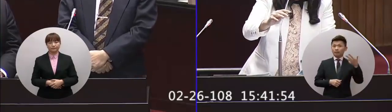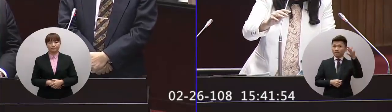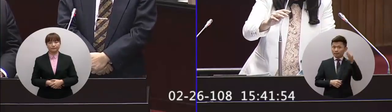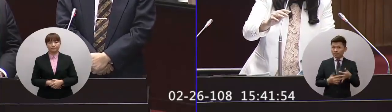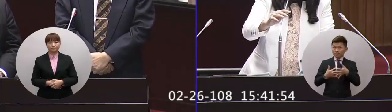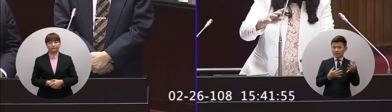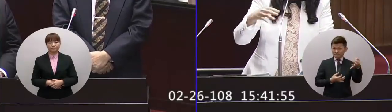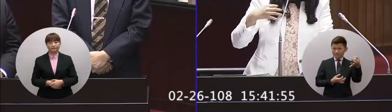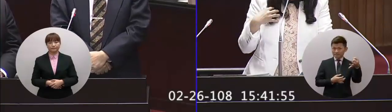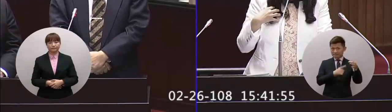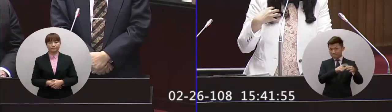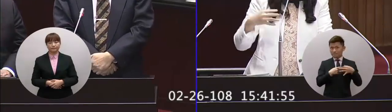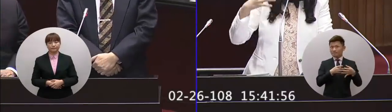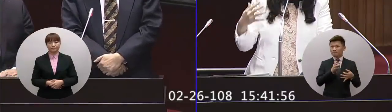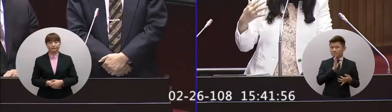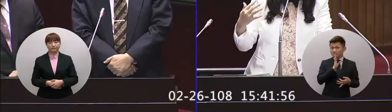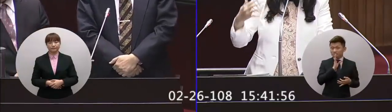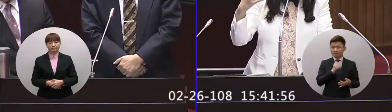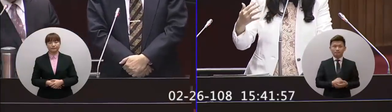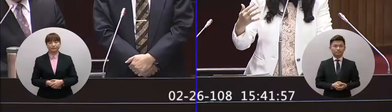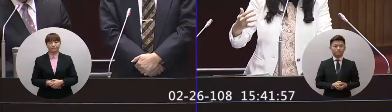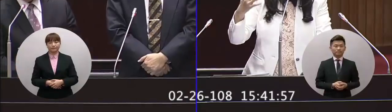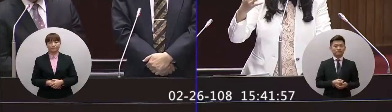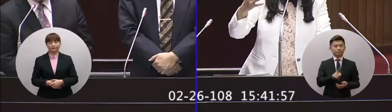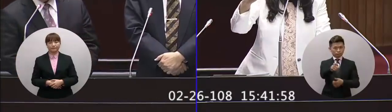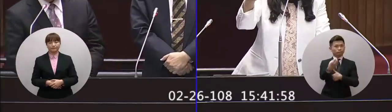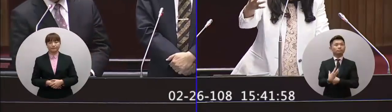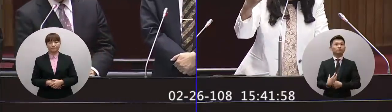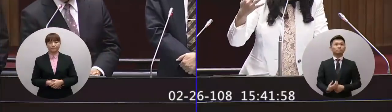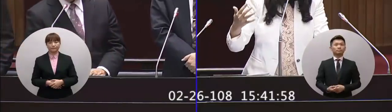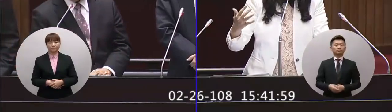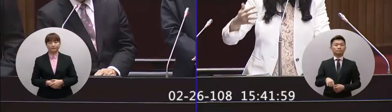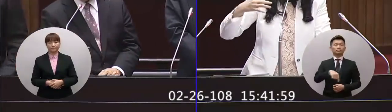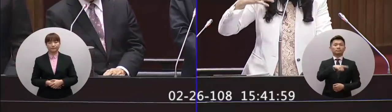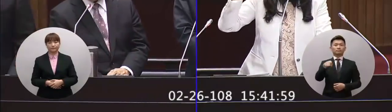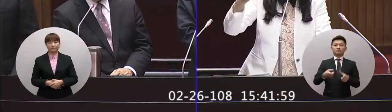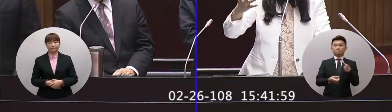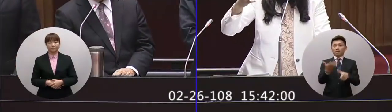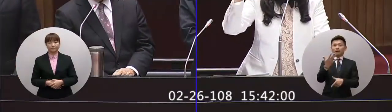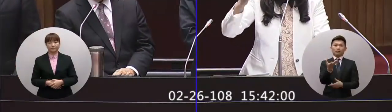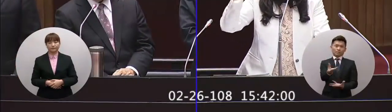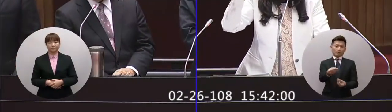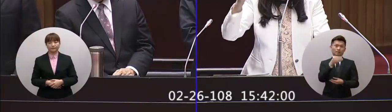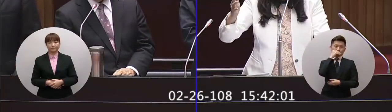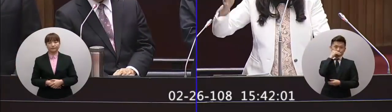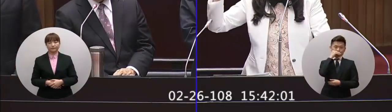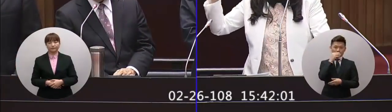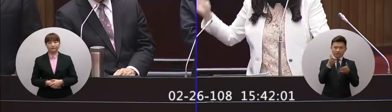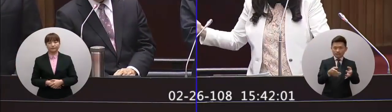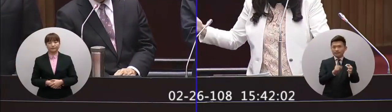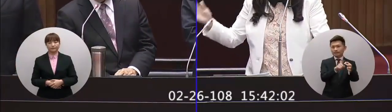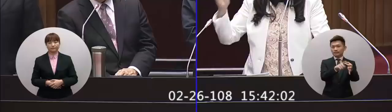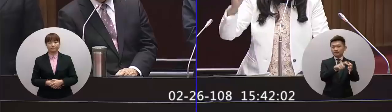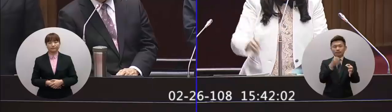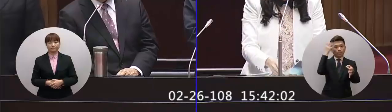美元的貿易順差我們對大陸的易順已經超過那你告訴我這個你們都沒有告訴人家你說我們不要為了錢就